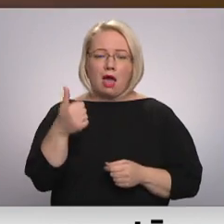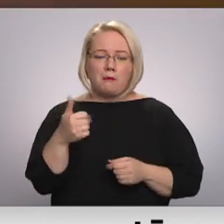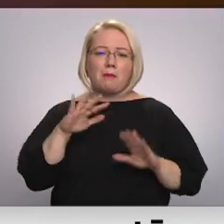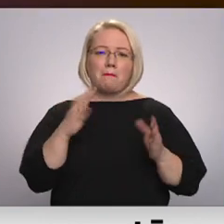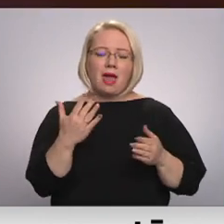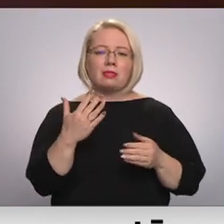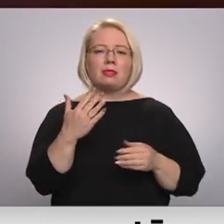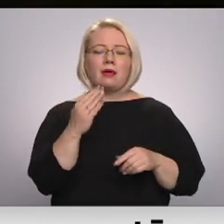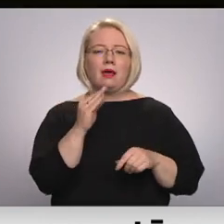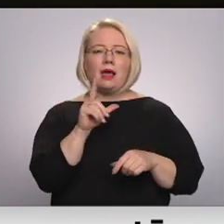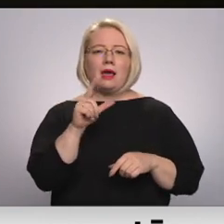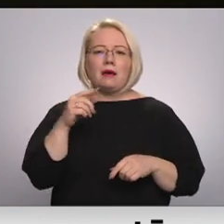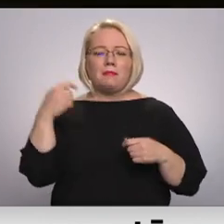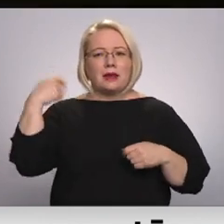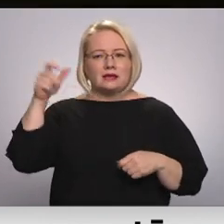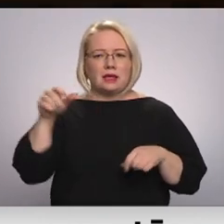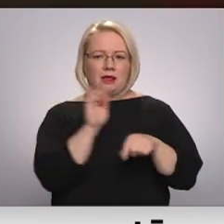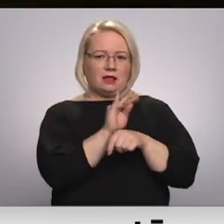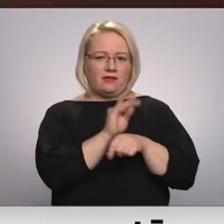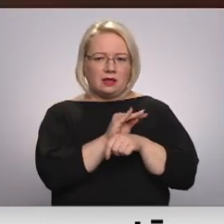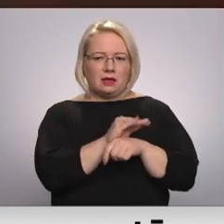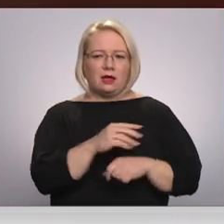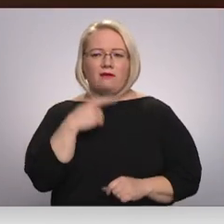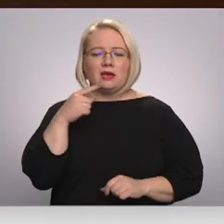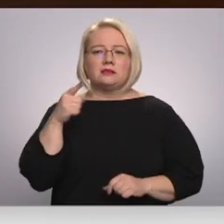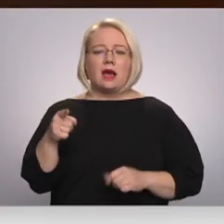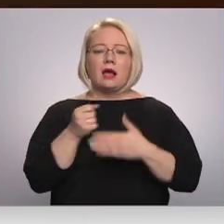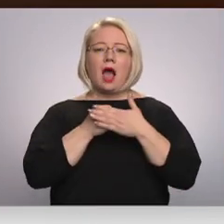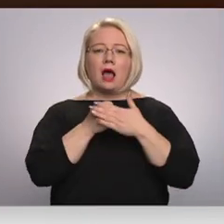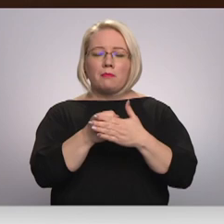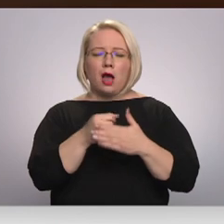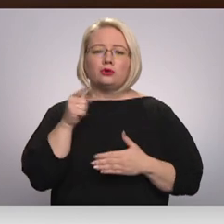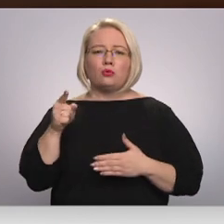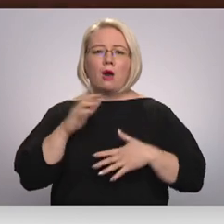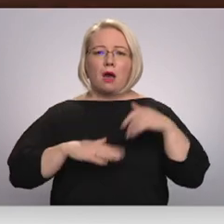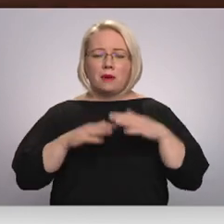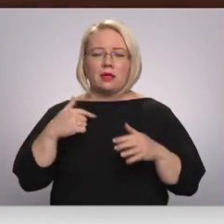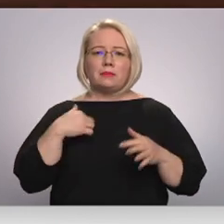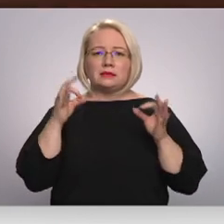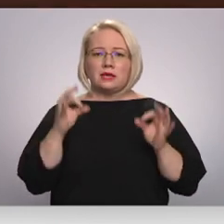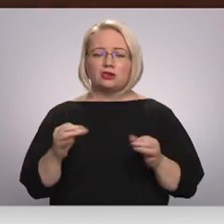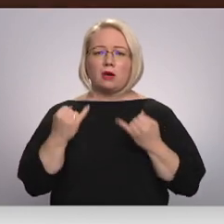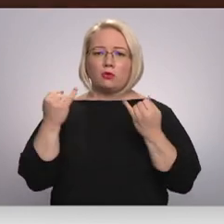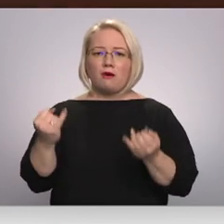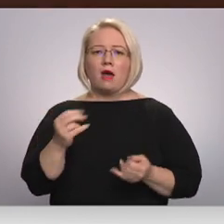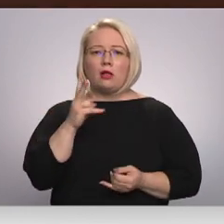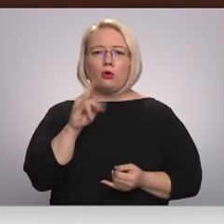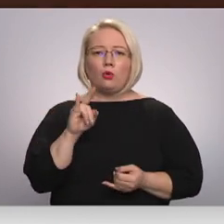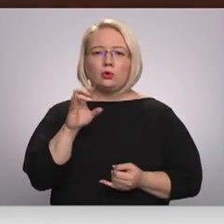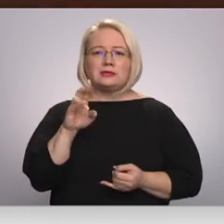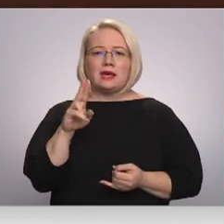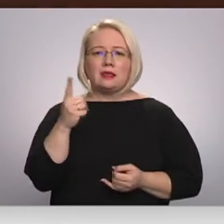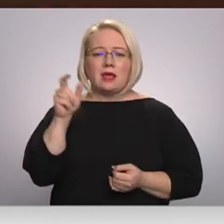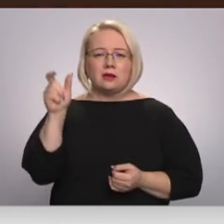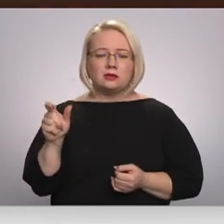Viņu atbalstīt šajā amatā, bet es tiešām novēlu Kucinas kundzei un tas